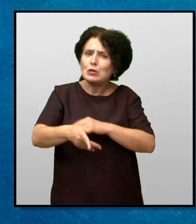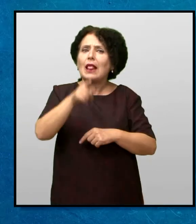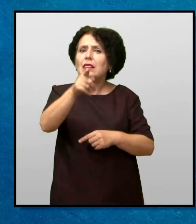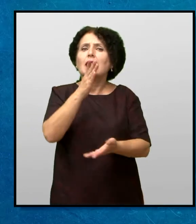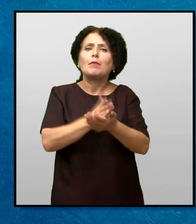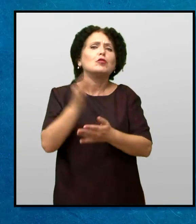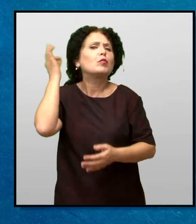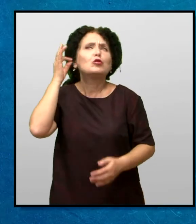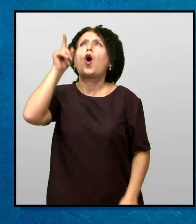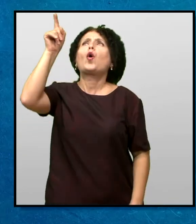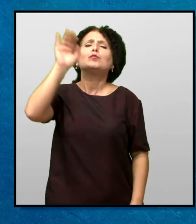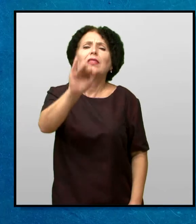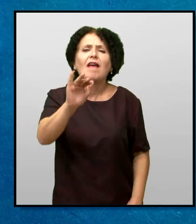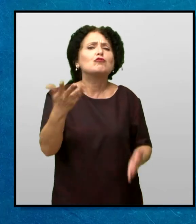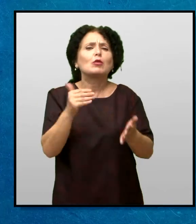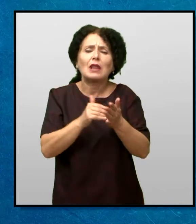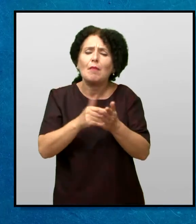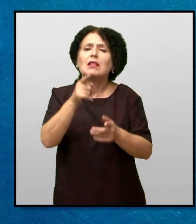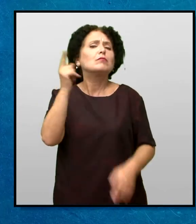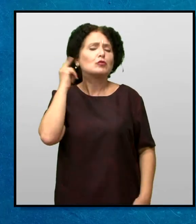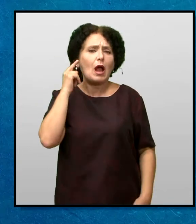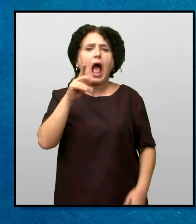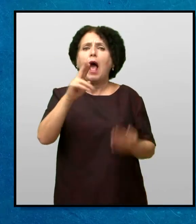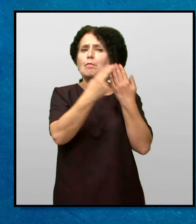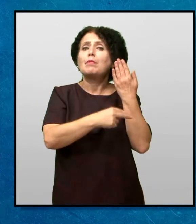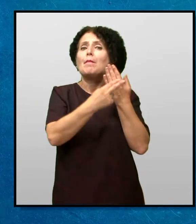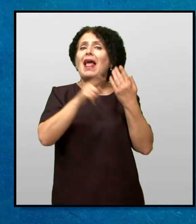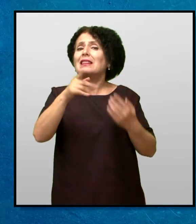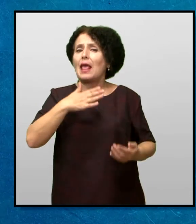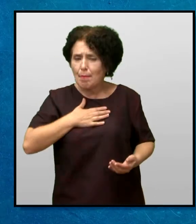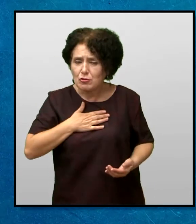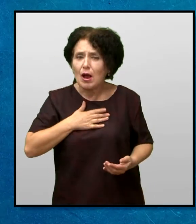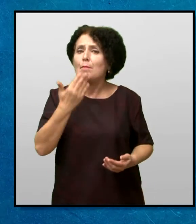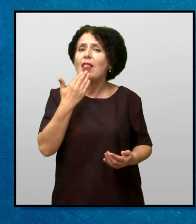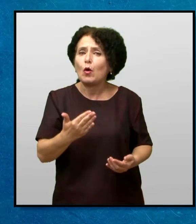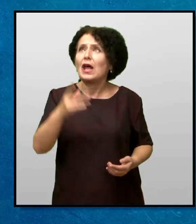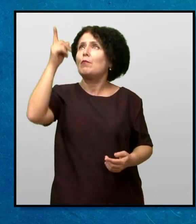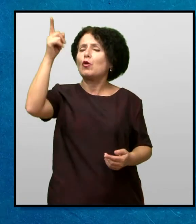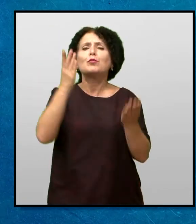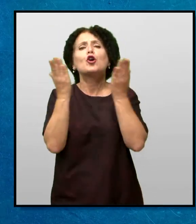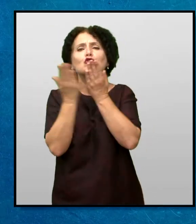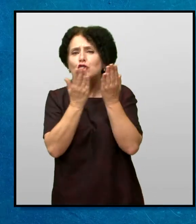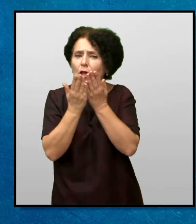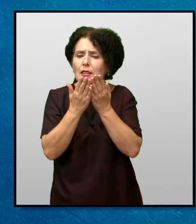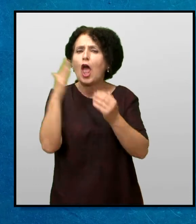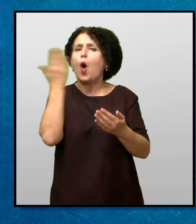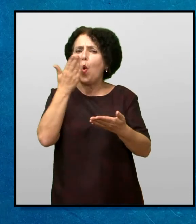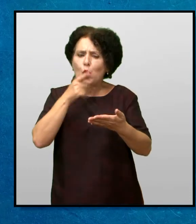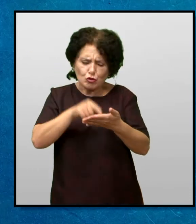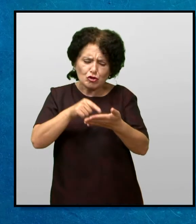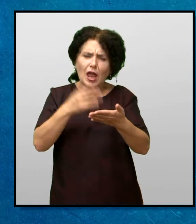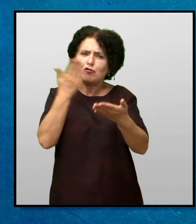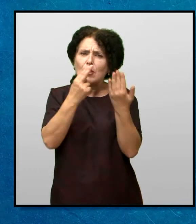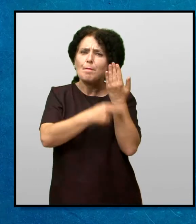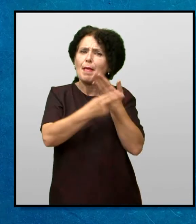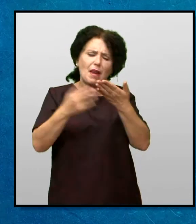биди му послушен Ако имаш Библија, благодари му на Бог за неја Читај ја, учи